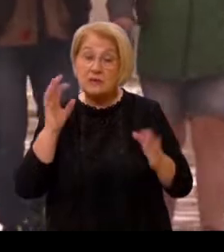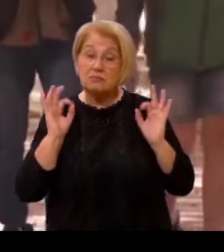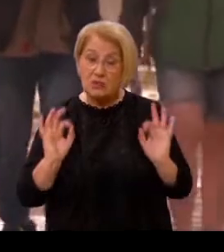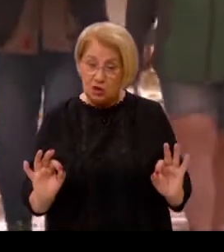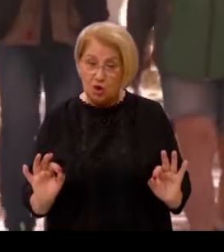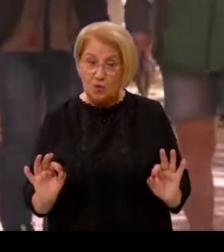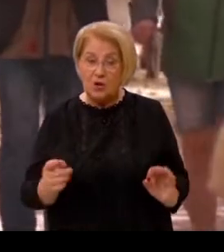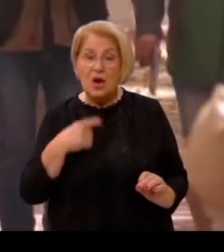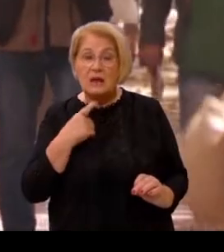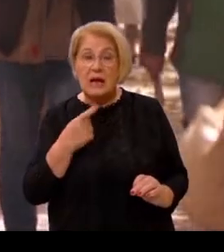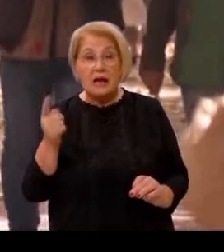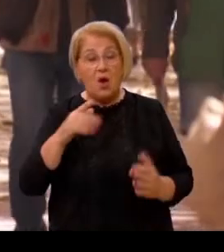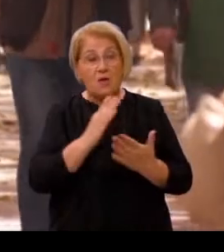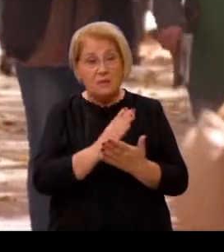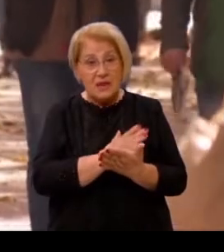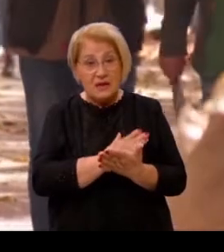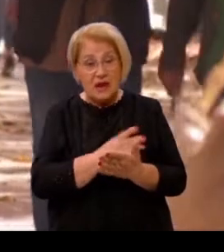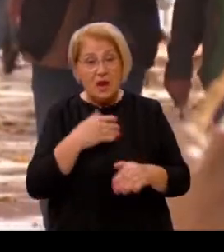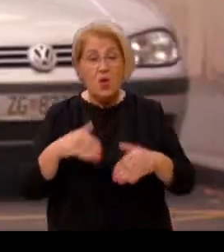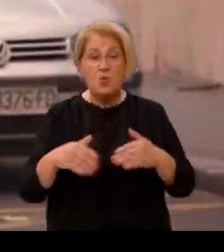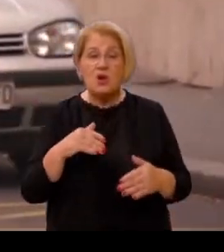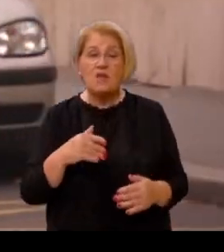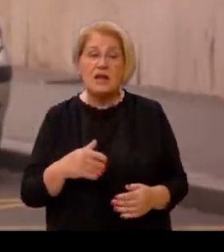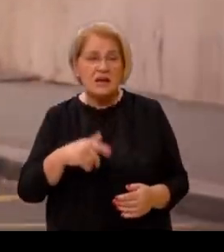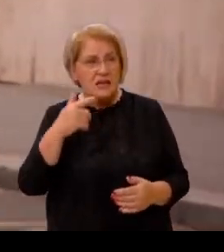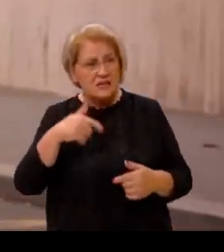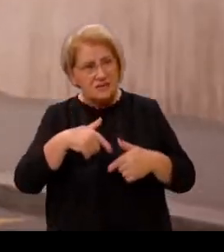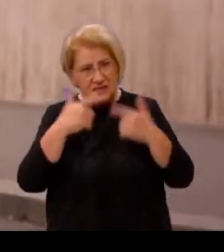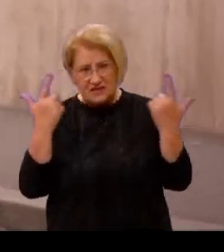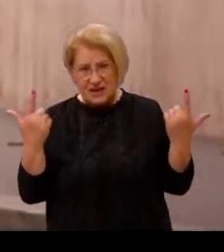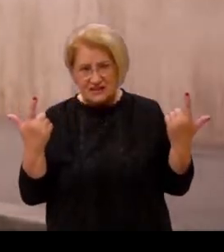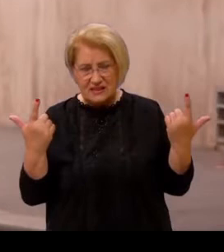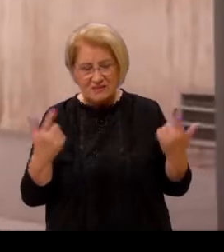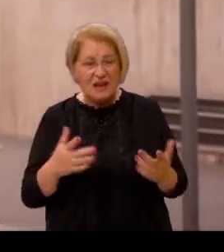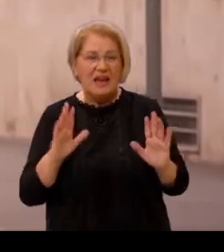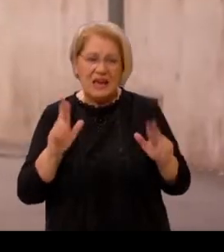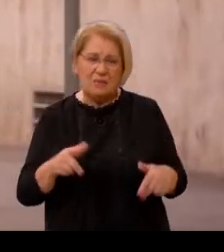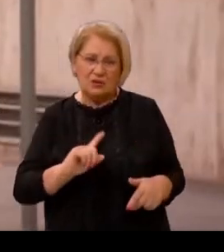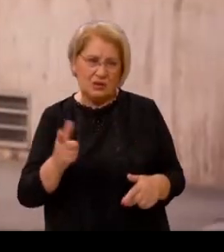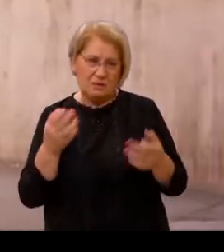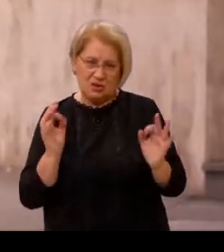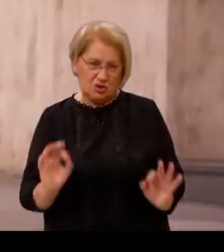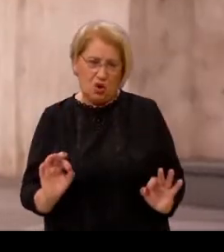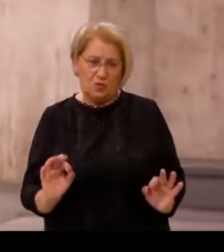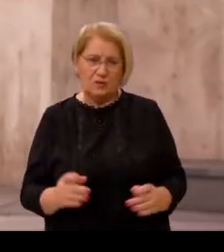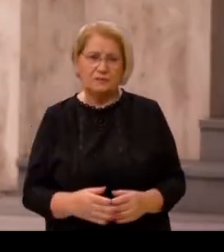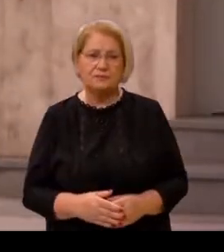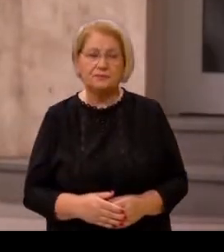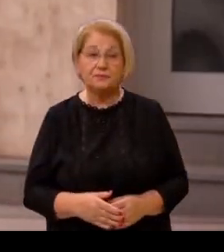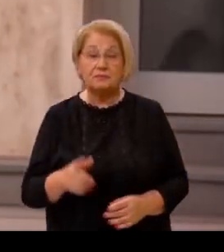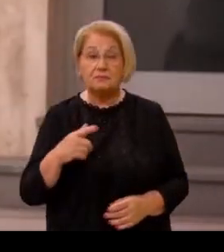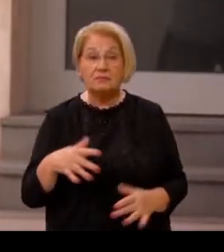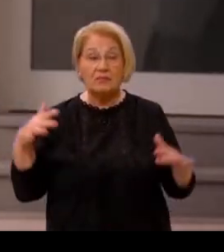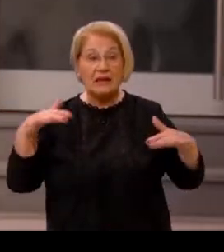mirovljenicima donesenim mjerama, u mirovljenici su svjesni da je sve to daleko od konkretnog poboljšanja njihovog standarda. Ona